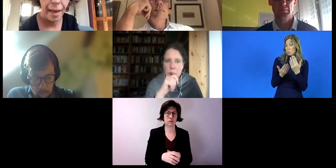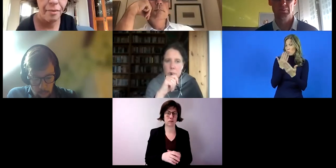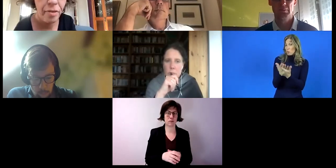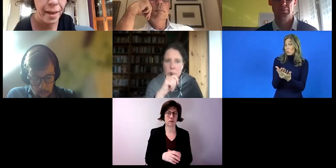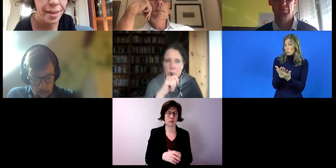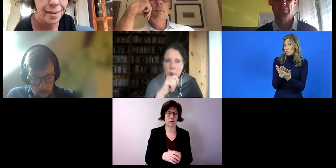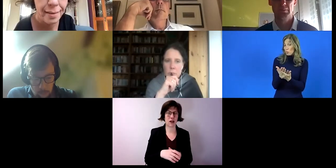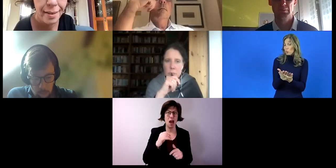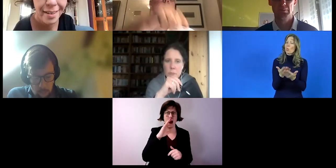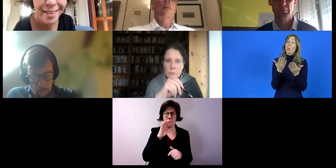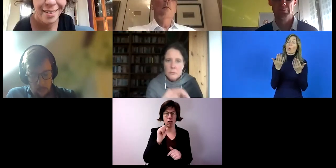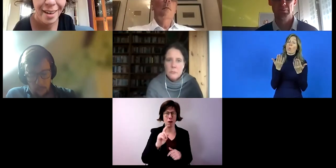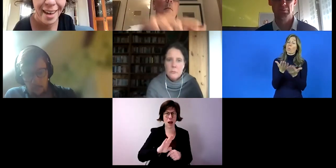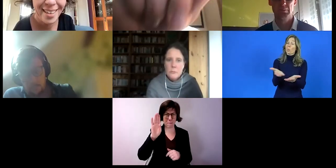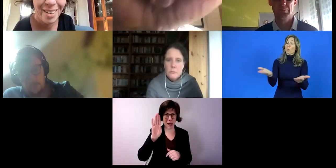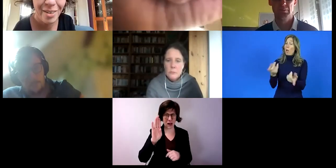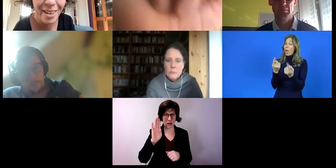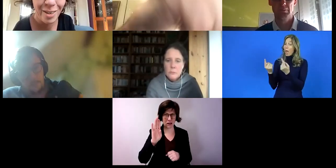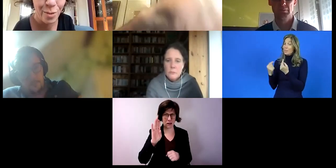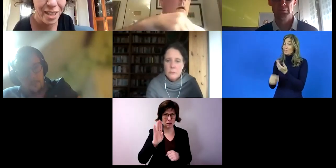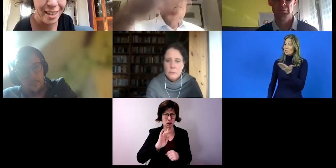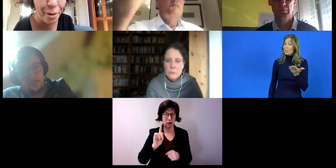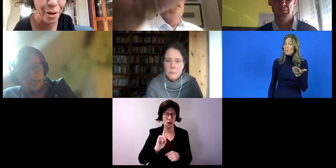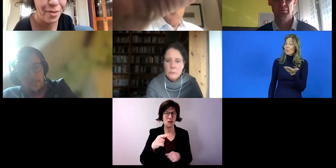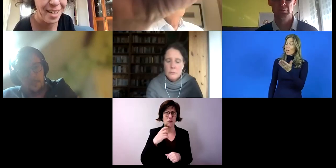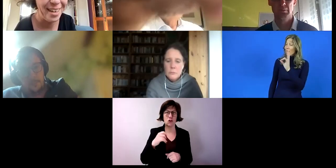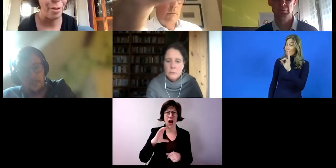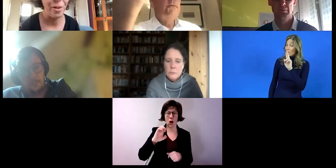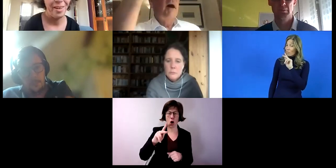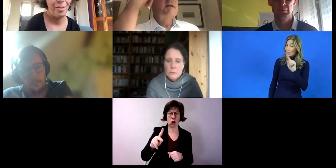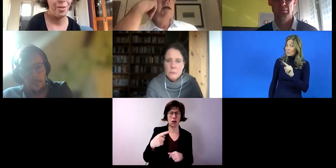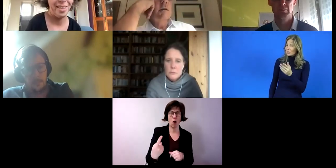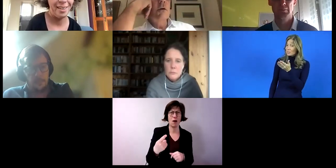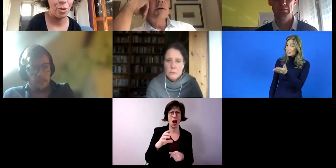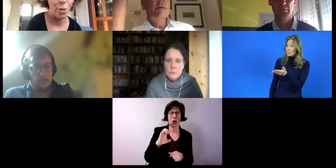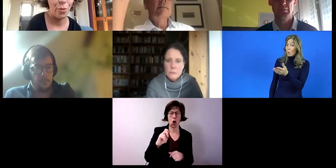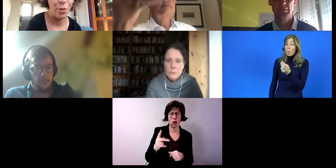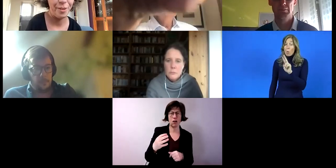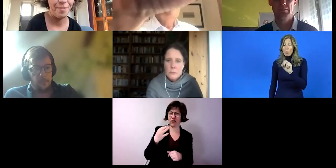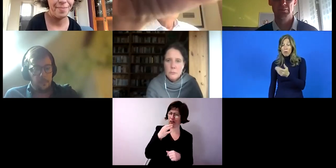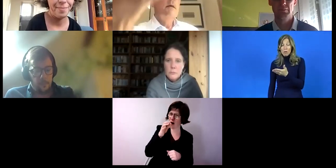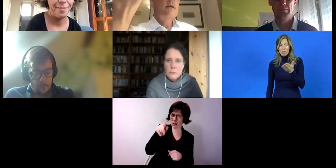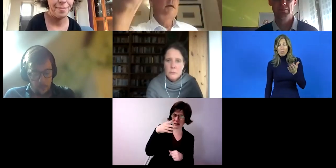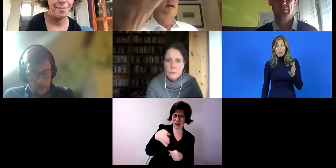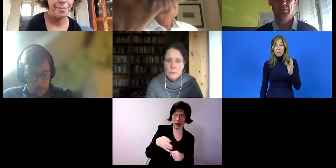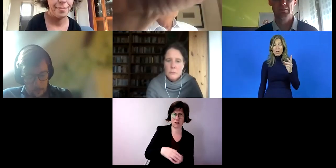Herr Wolfmeier war das eine Hand, aber sonst würde ich an Herrn Kock, weil der ja auch konkret angesprochen wurde.